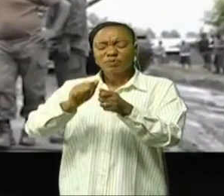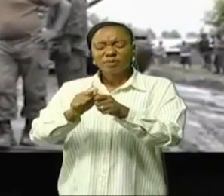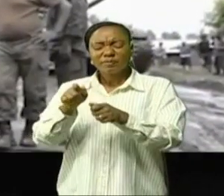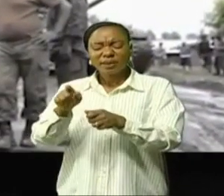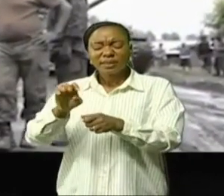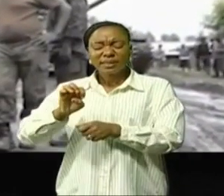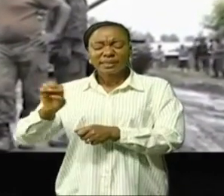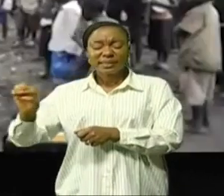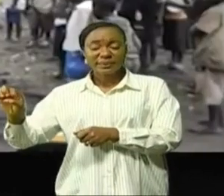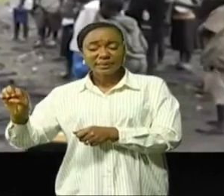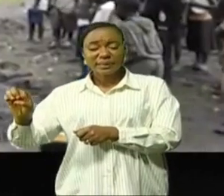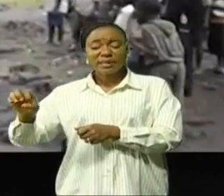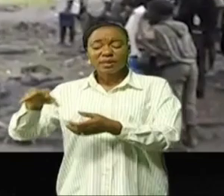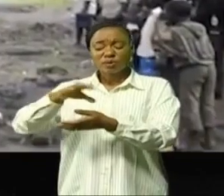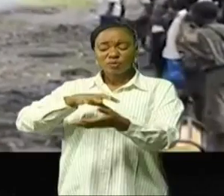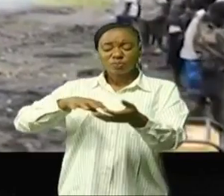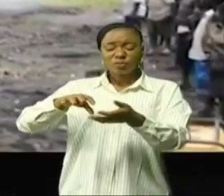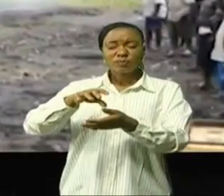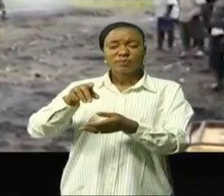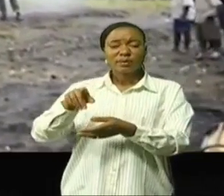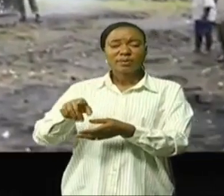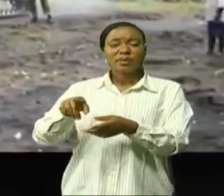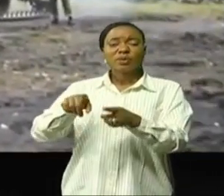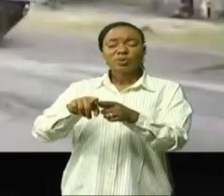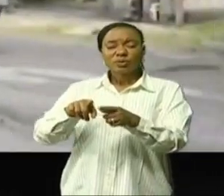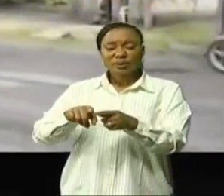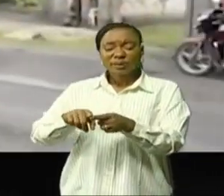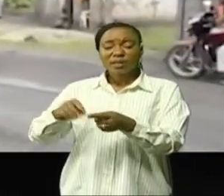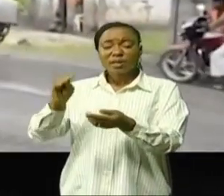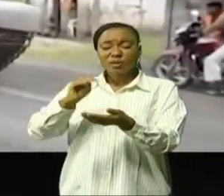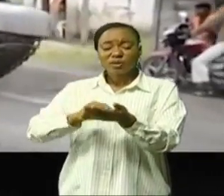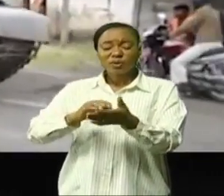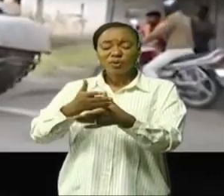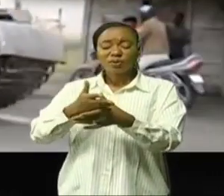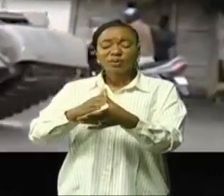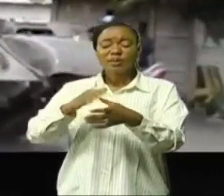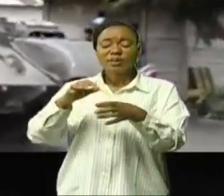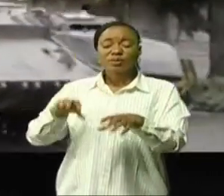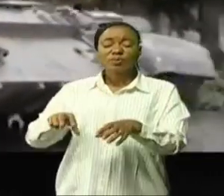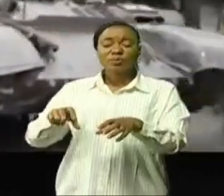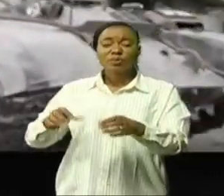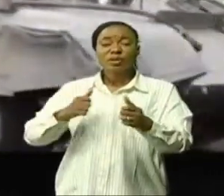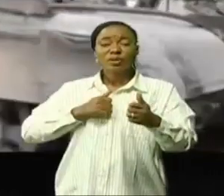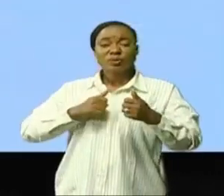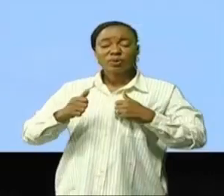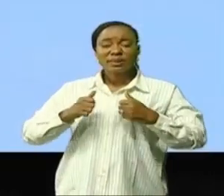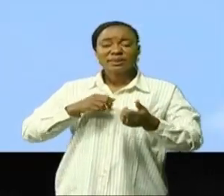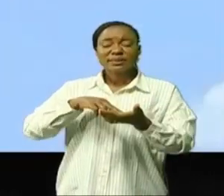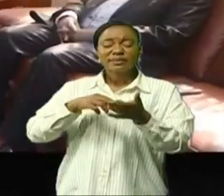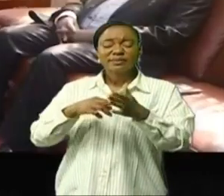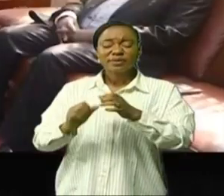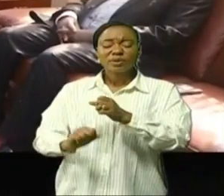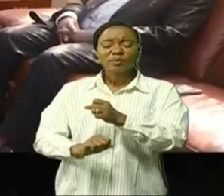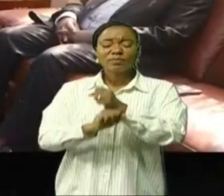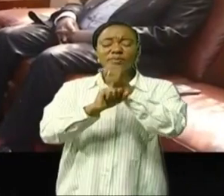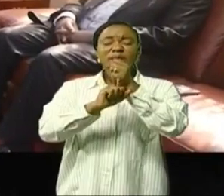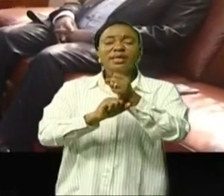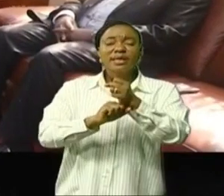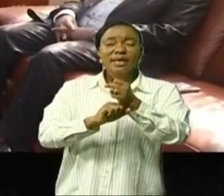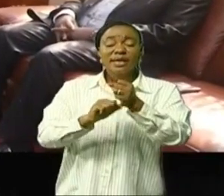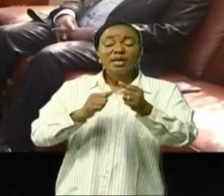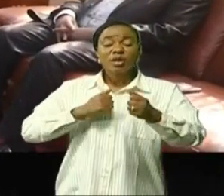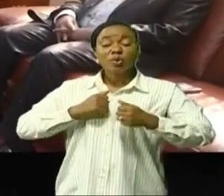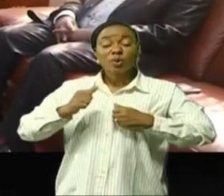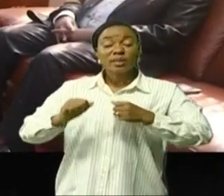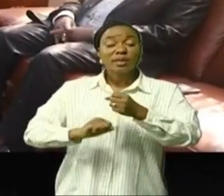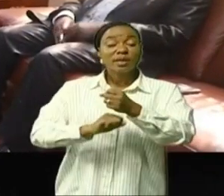est de la République marquée par le régain de tensions entre la RDC et les Rwandans qui continuent appuyés militairement à l'Homme 23 étaient au menu de